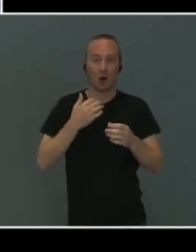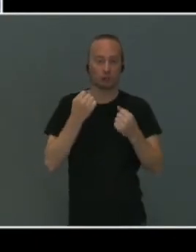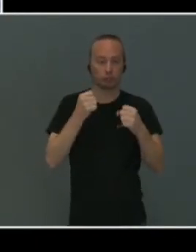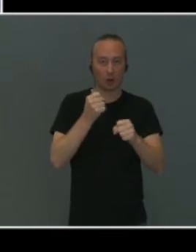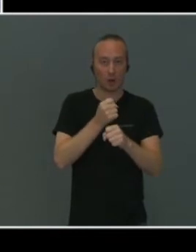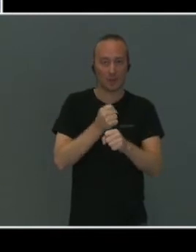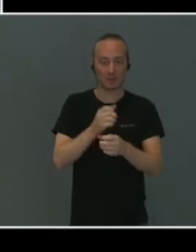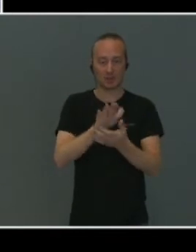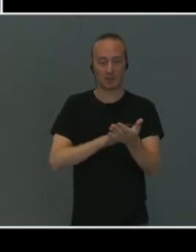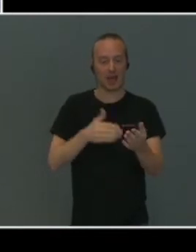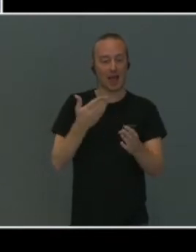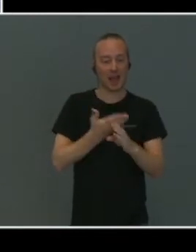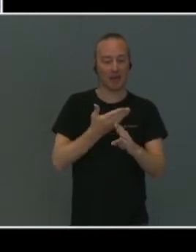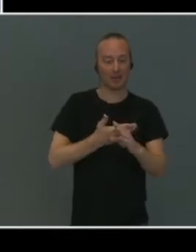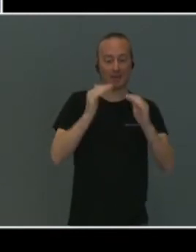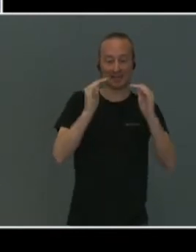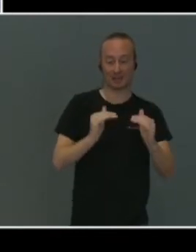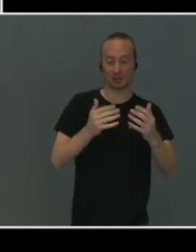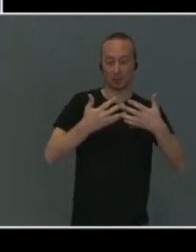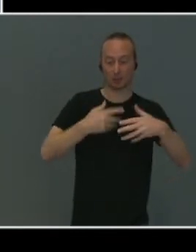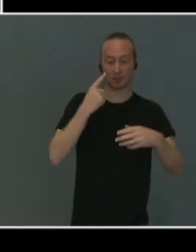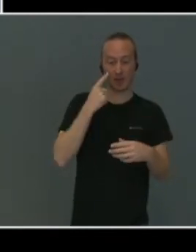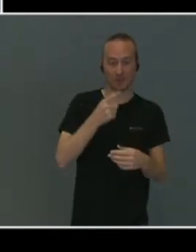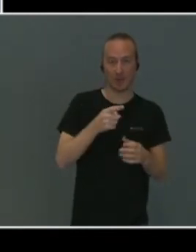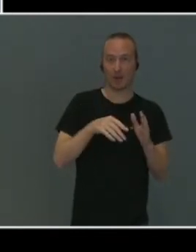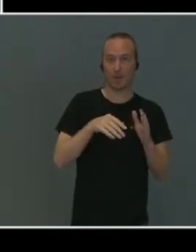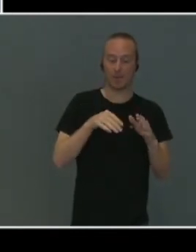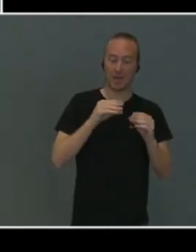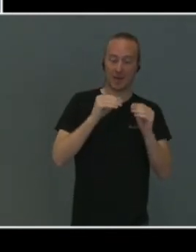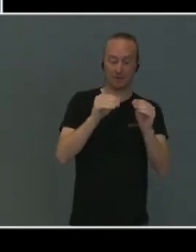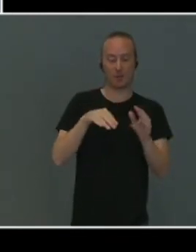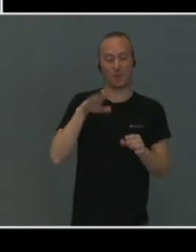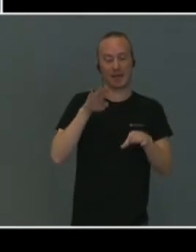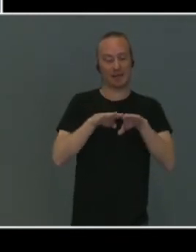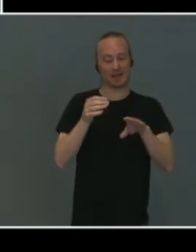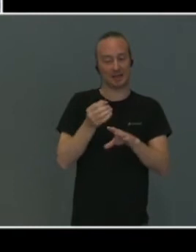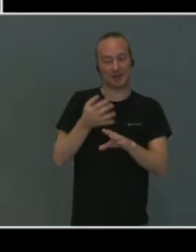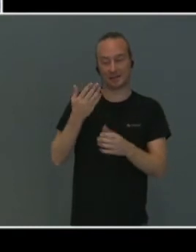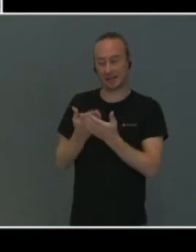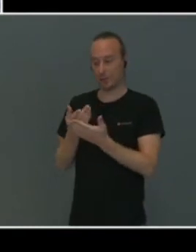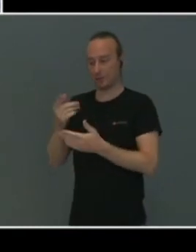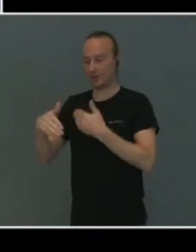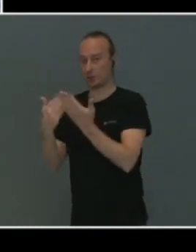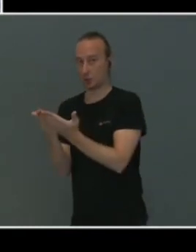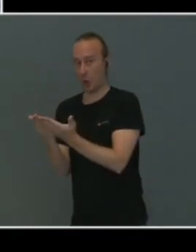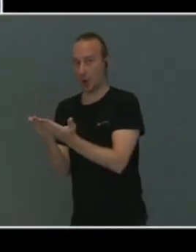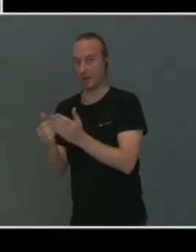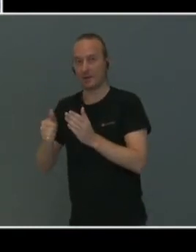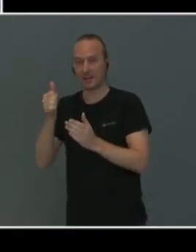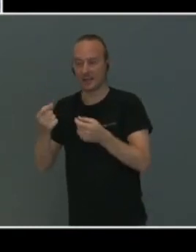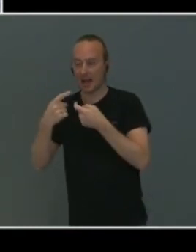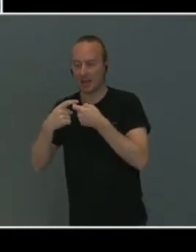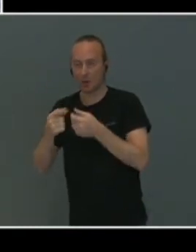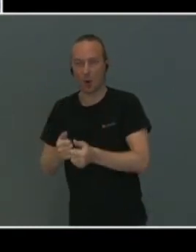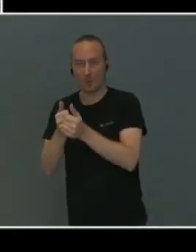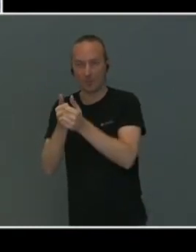elever med nedsatt funksjonsevne skal få et bedre og mer likeverdig tilbud i videregående. Dette er et viktig ledd i oppfølgingen